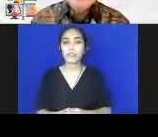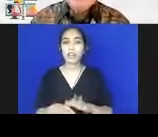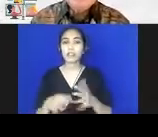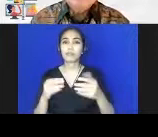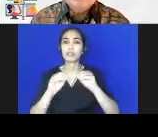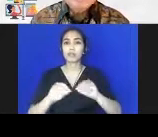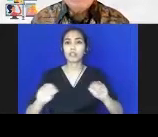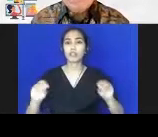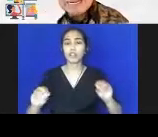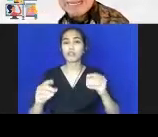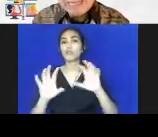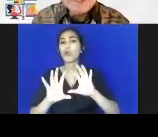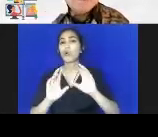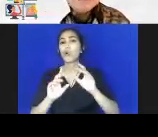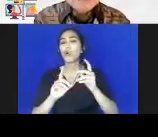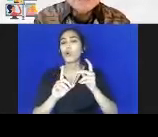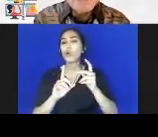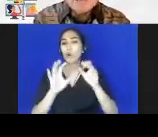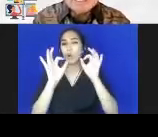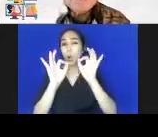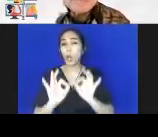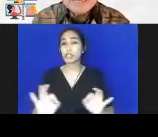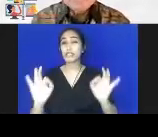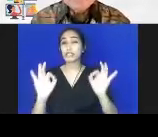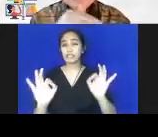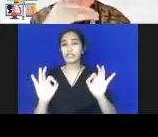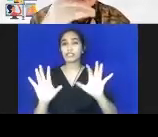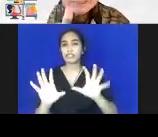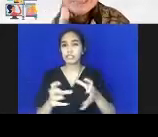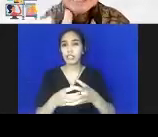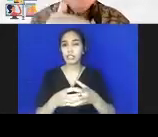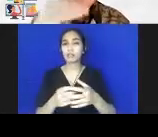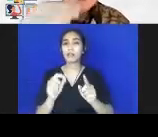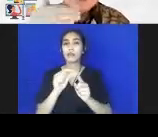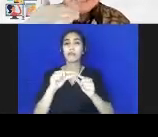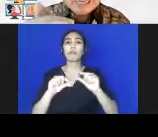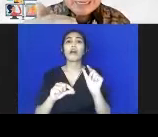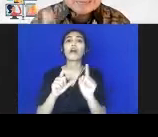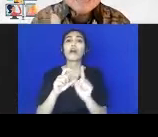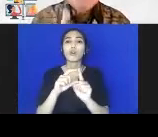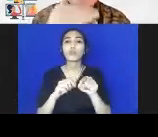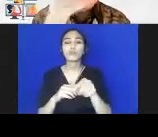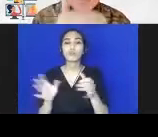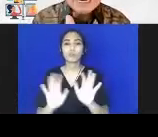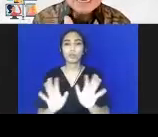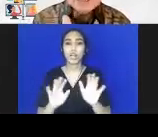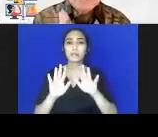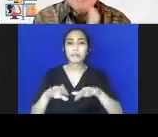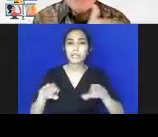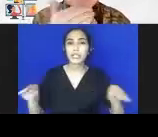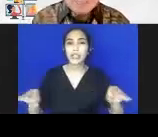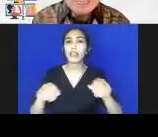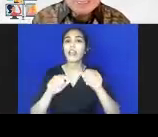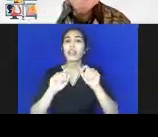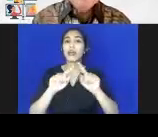holistik integratif ini, kalau ada yang mengingkat power di depannya, hati-hati ini bukan pendidikannya, tapi pengembangannya,